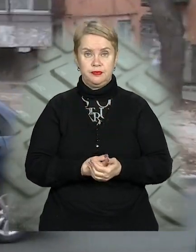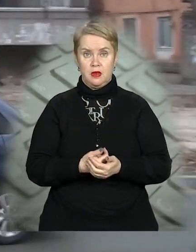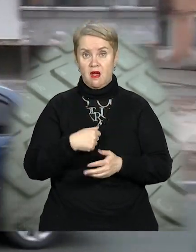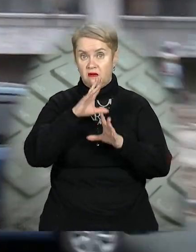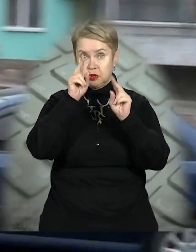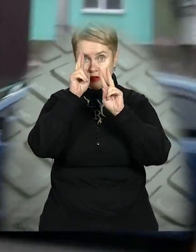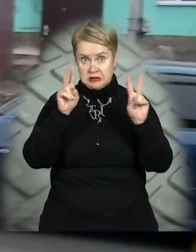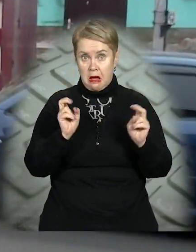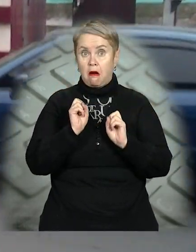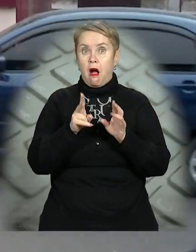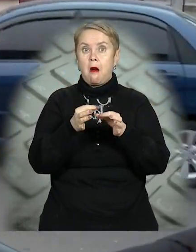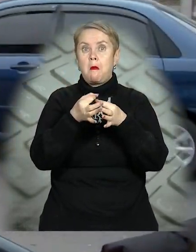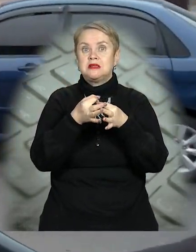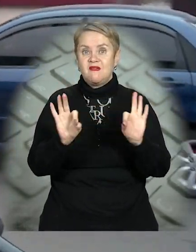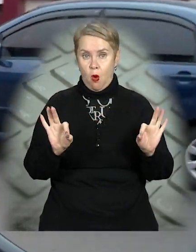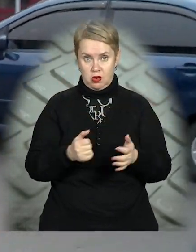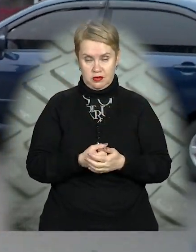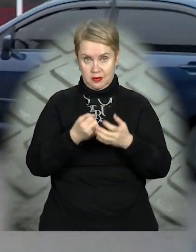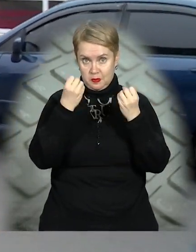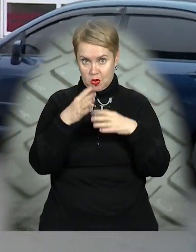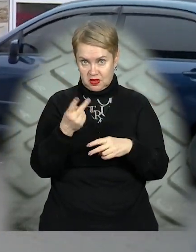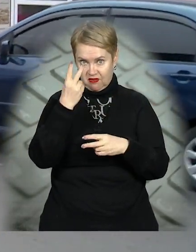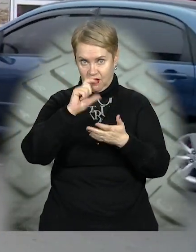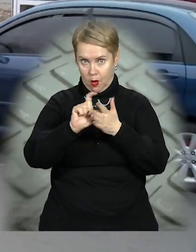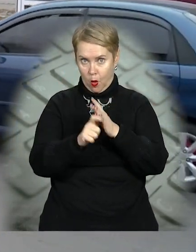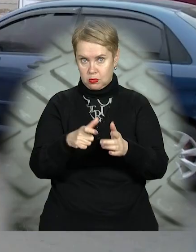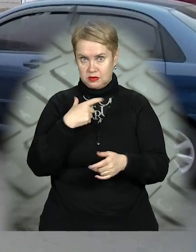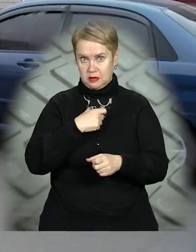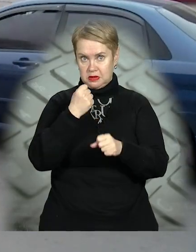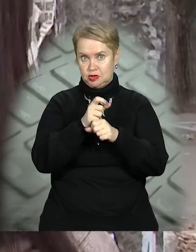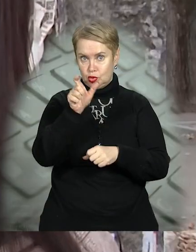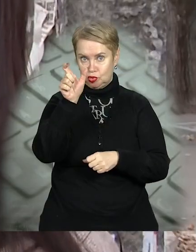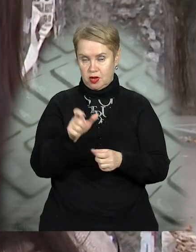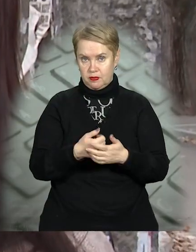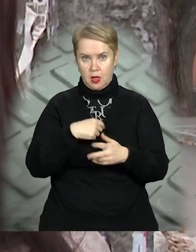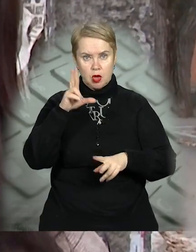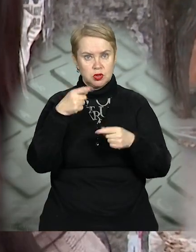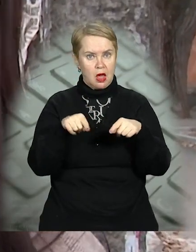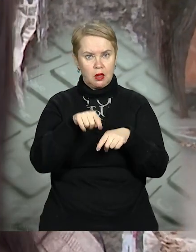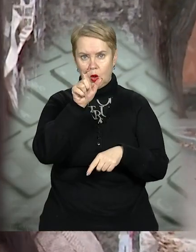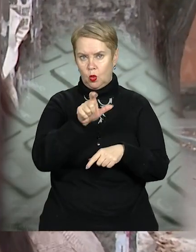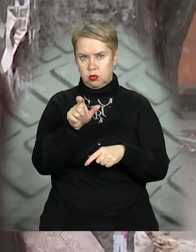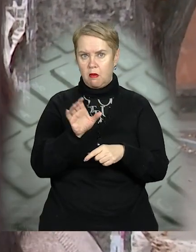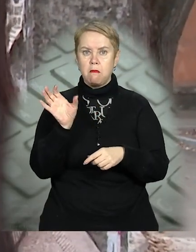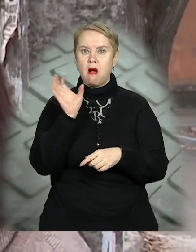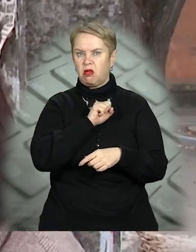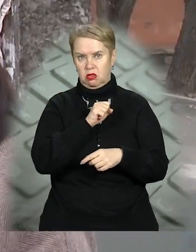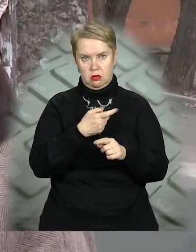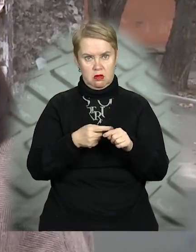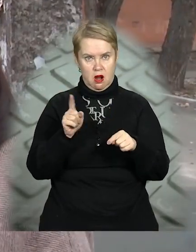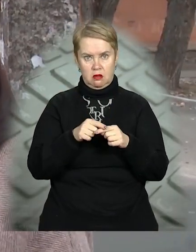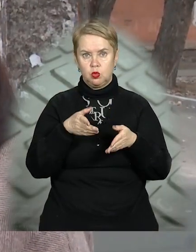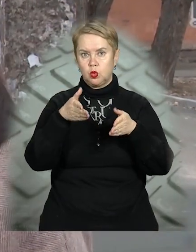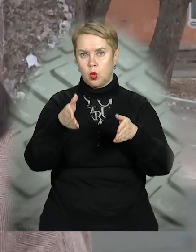взагалі не знаю, як це дозволили. Просто ще дві кімнати себе зробив людина. Я вважаю таких людей похитителями, я не знаю.